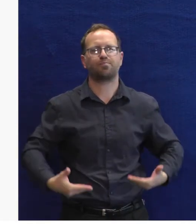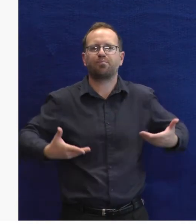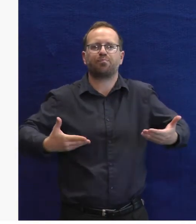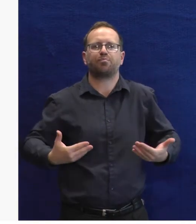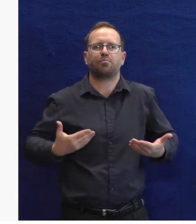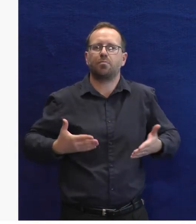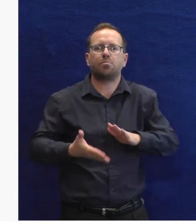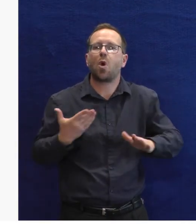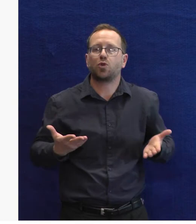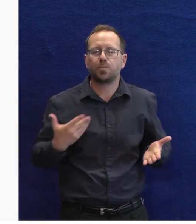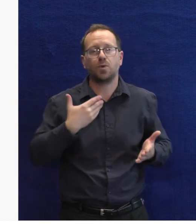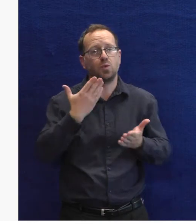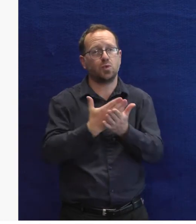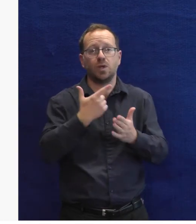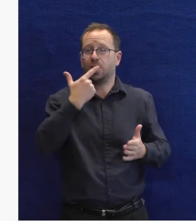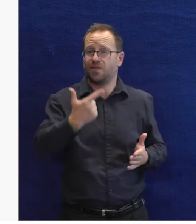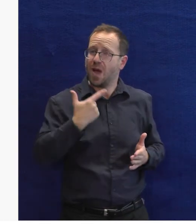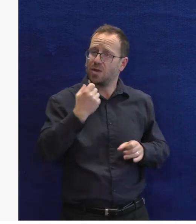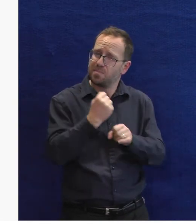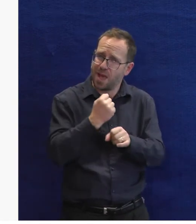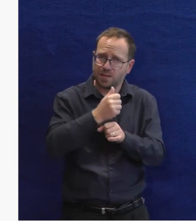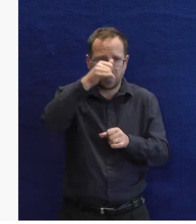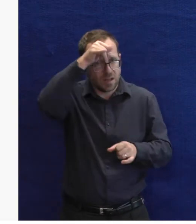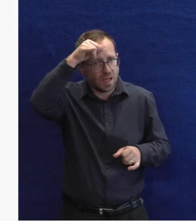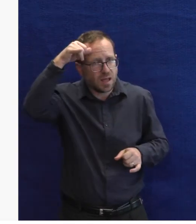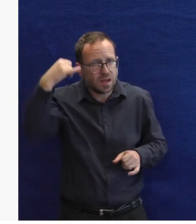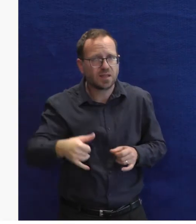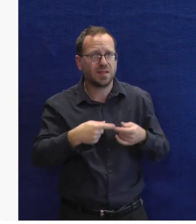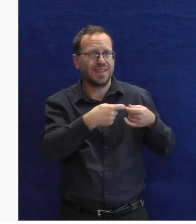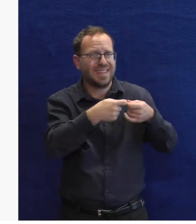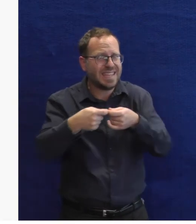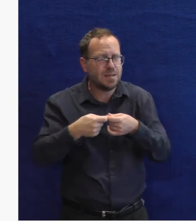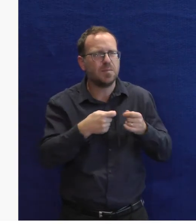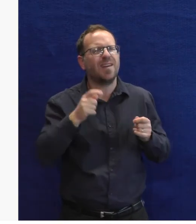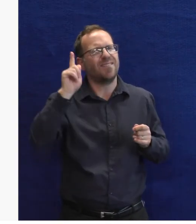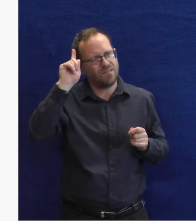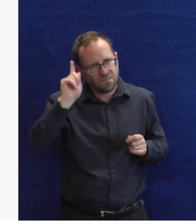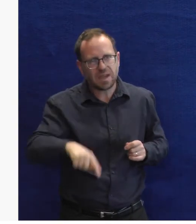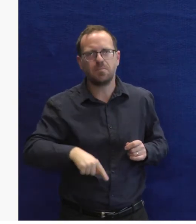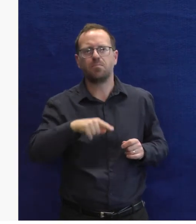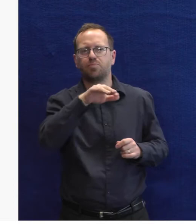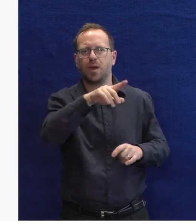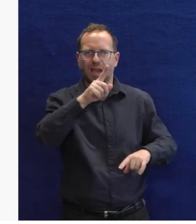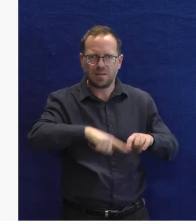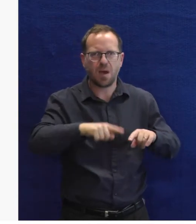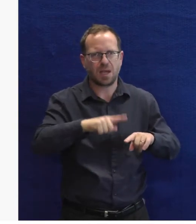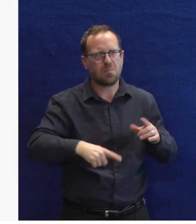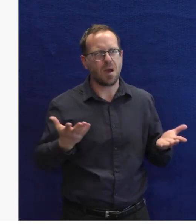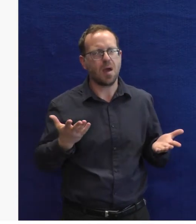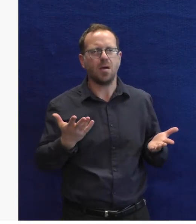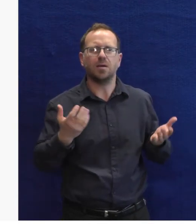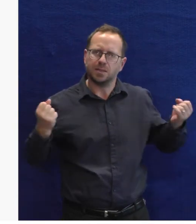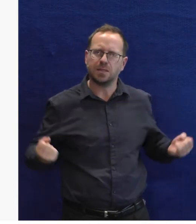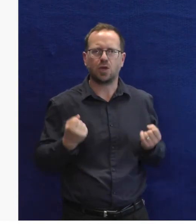Seznam asi stále je na začátku, děláme na tom dva roky v týmu, nicméně to řešení není hotové, určitě není bez chyb.